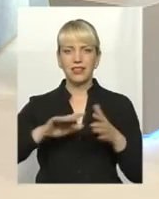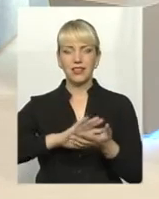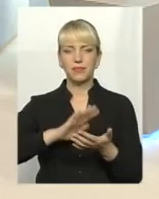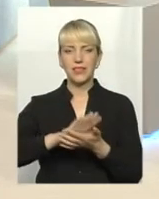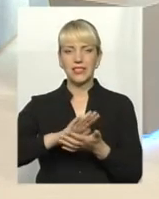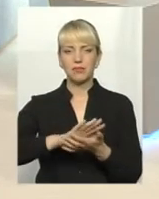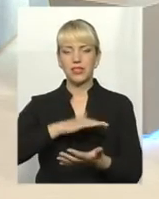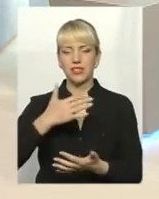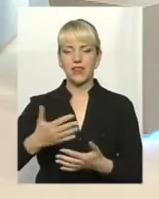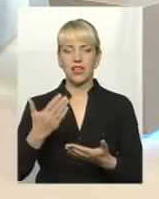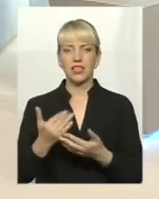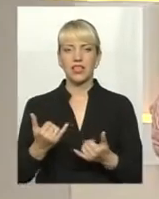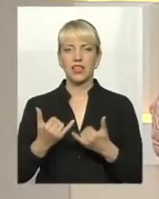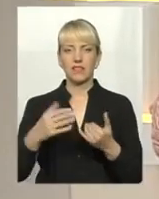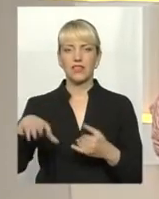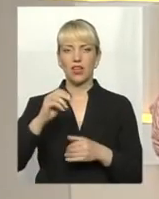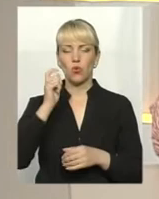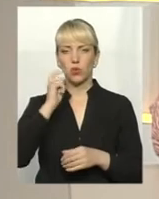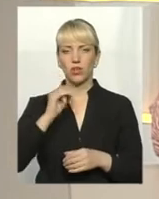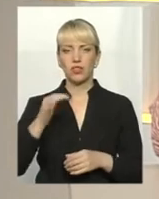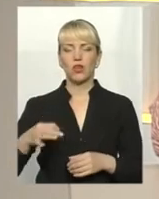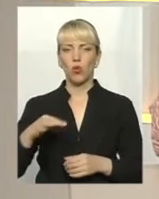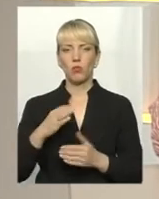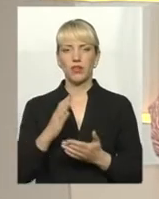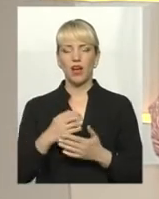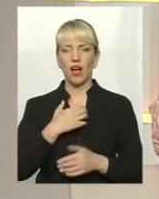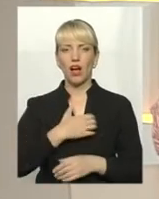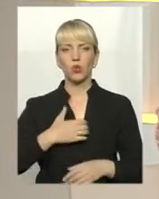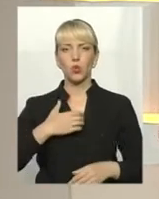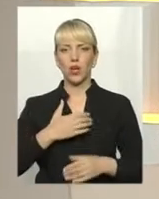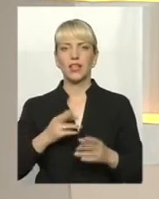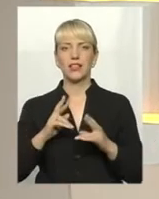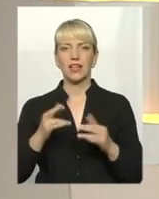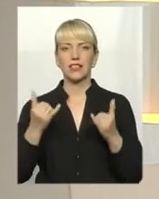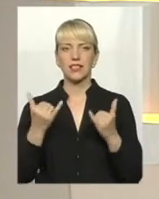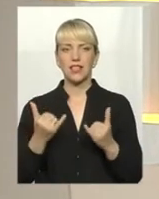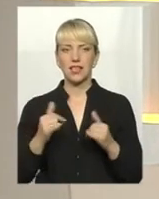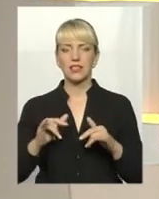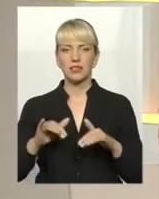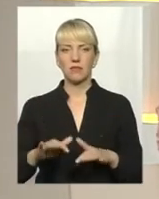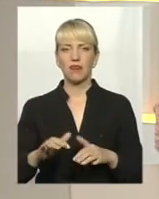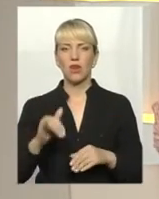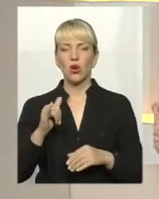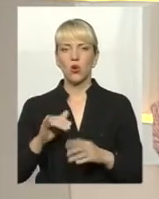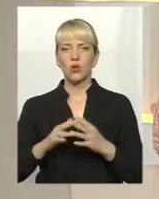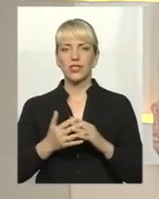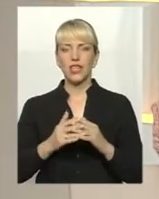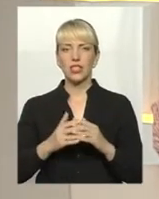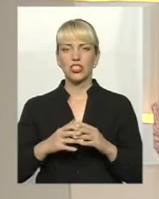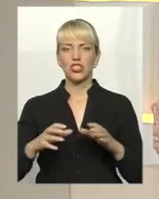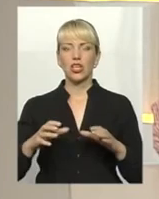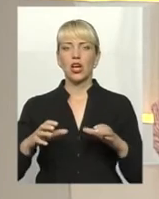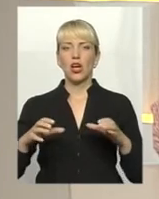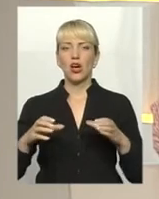всієї нашої країни і області актуальною. Як зараз справи у селищної громади